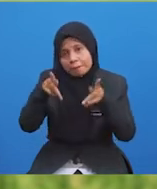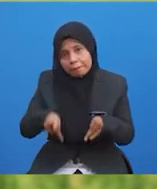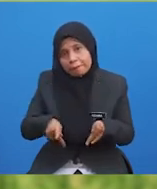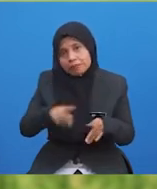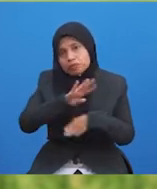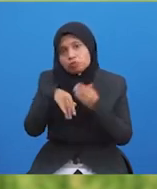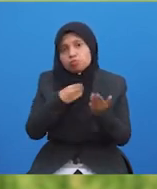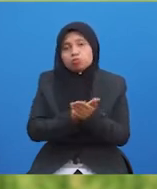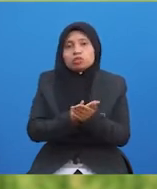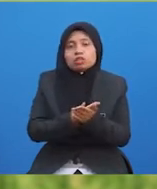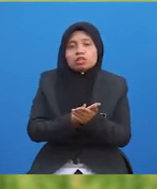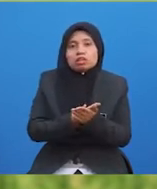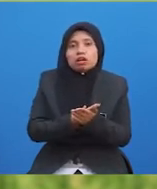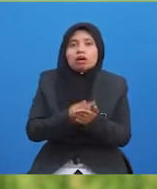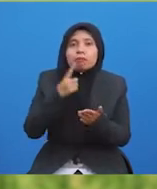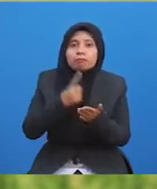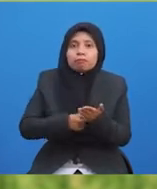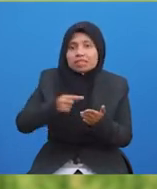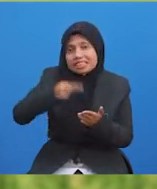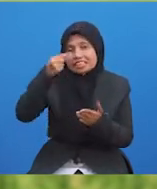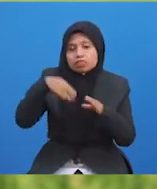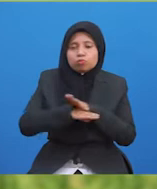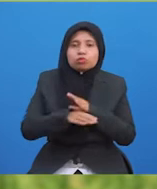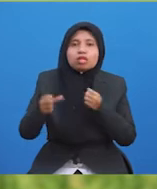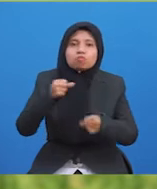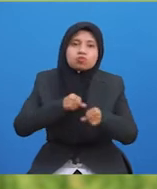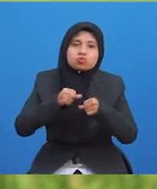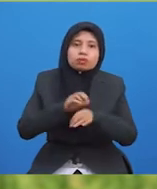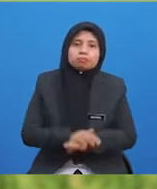perbincangan mengenai keagresifan dalam sukan.